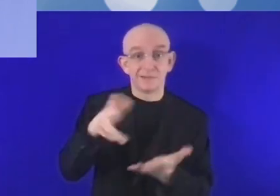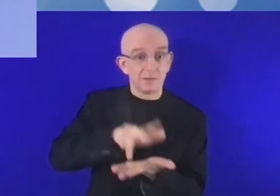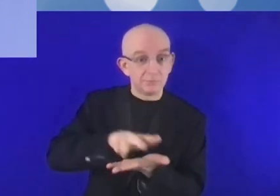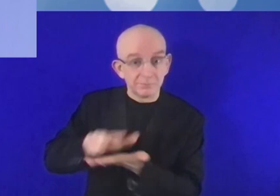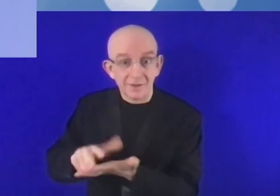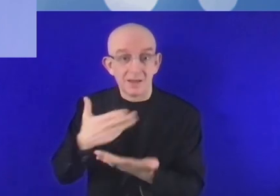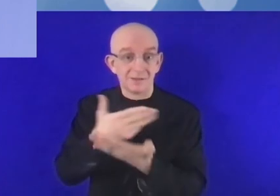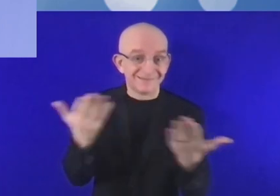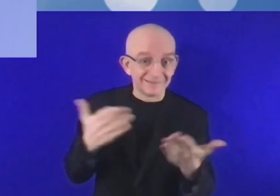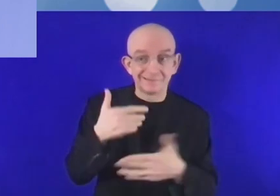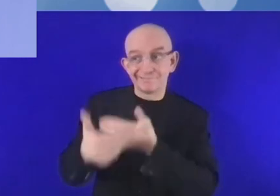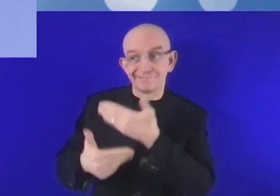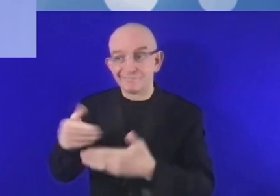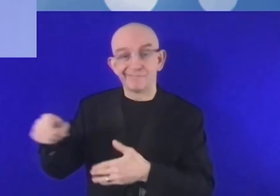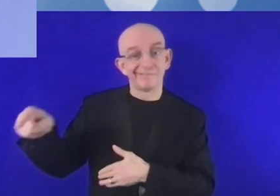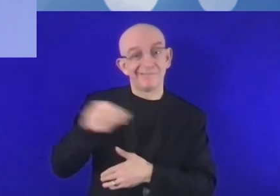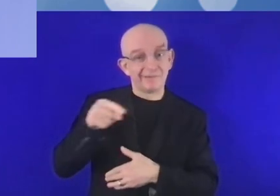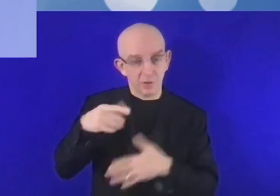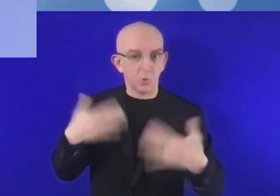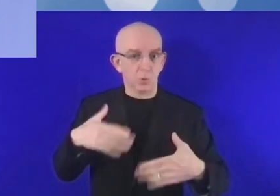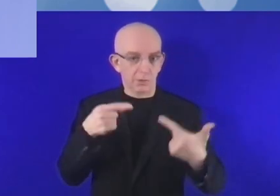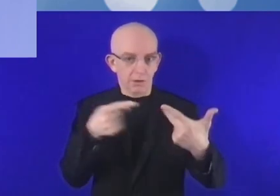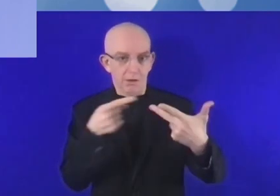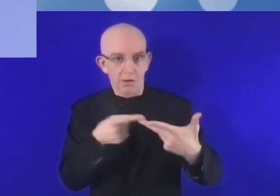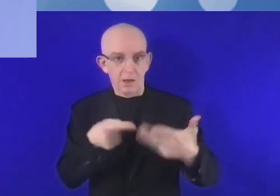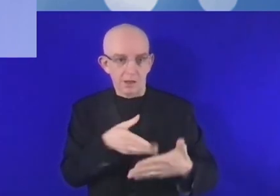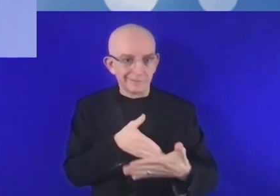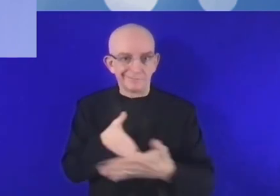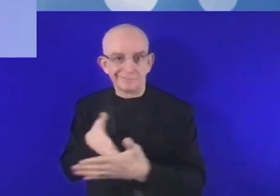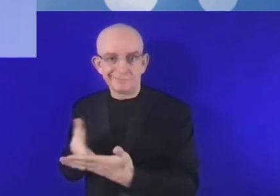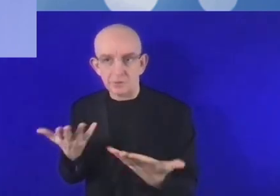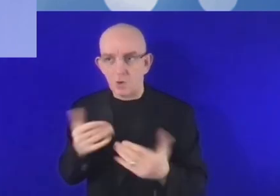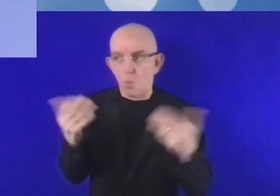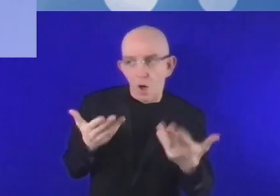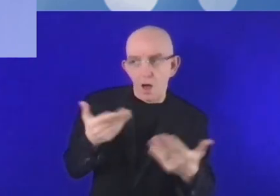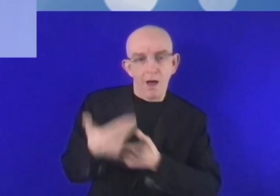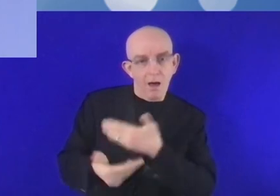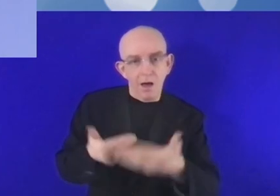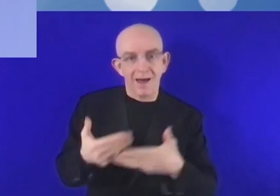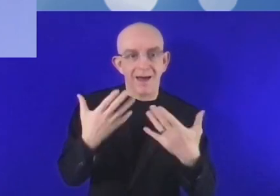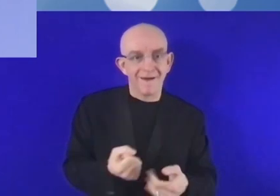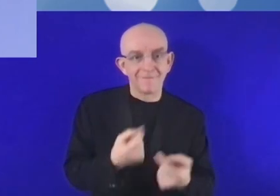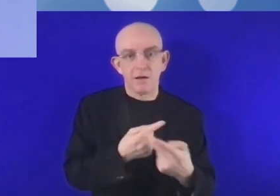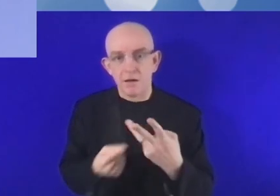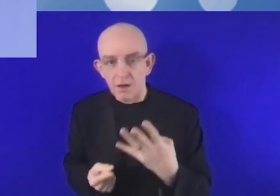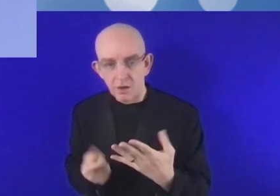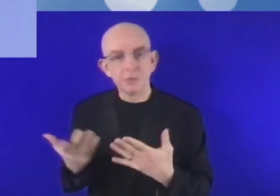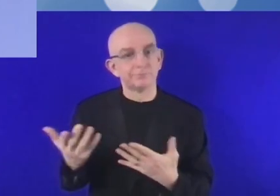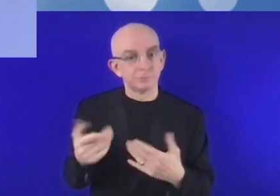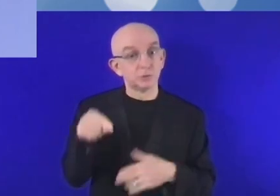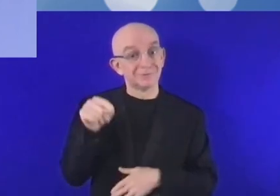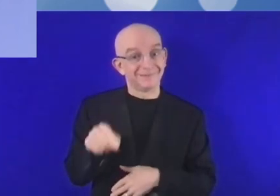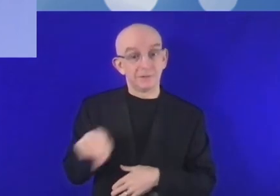critique de la part des preneurs des décisions et des parties prenantes les plus importantes. Je considère donc